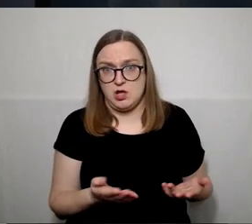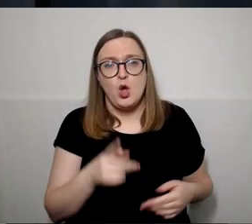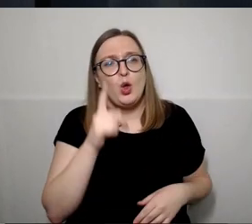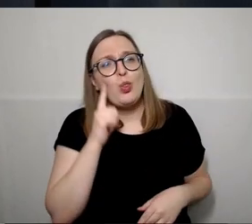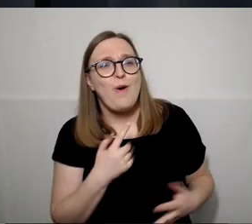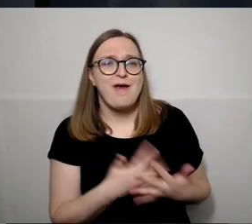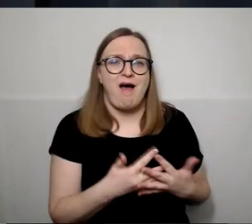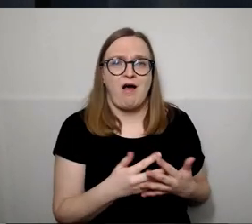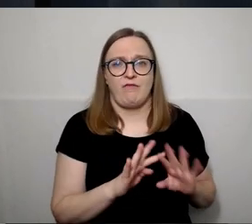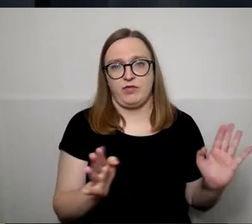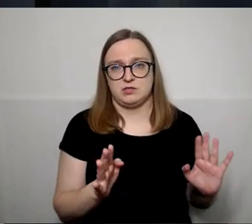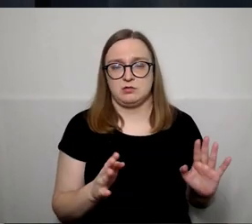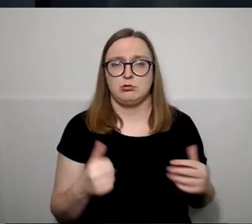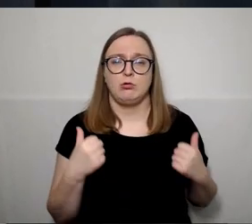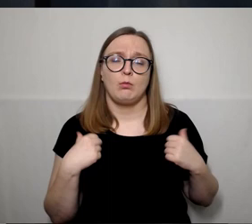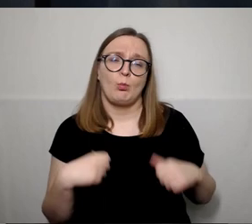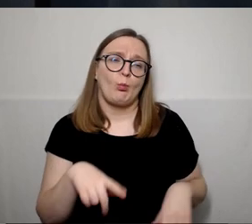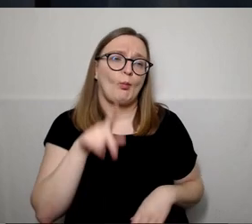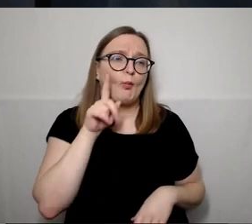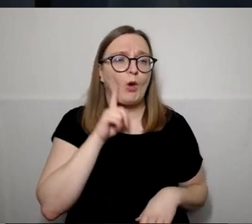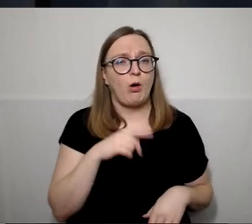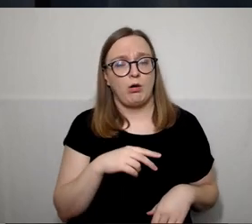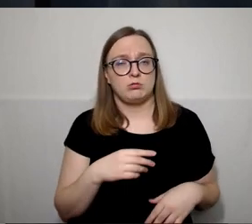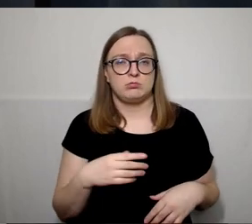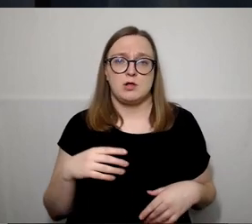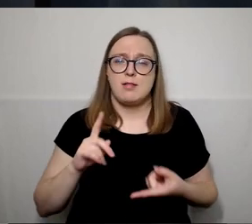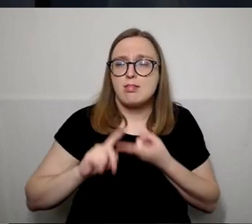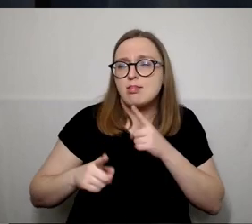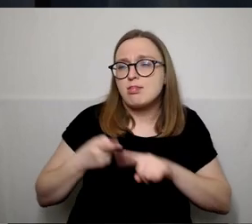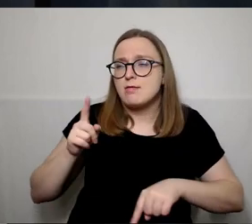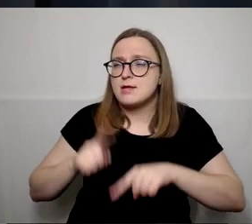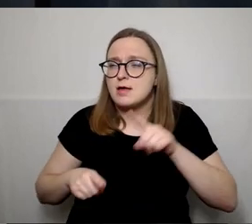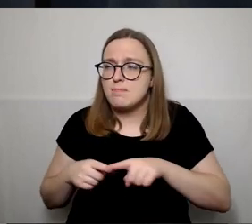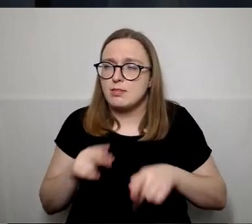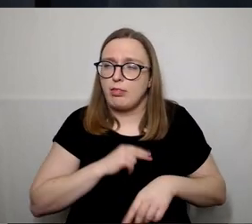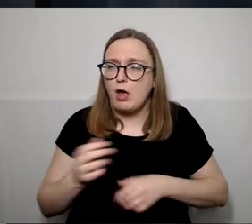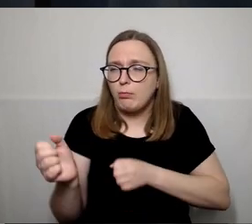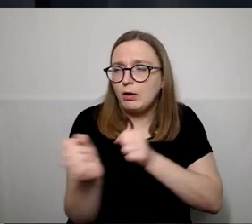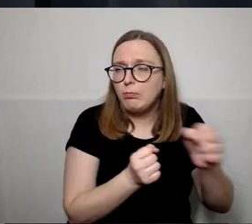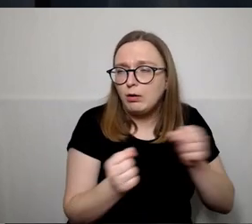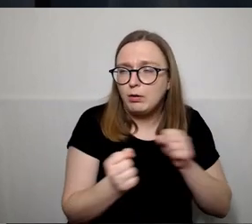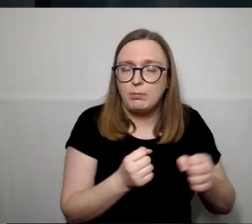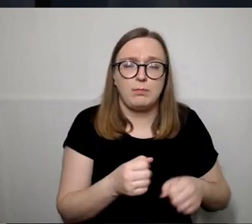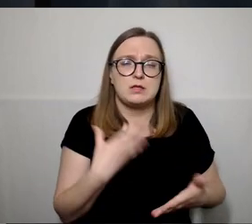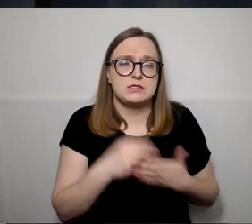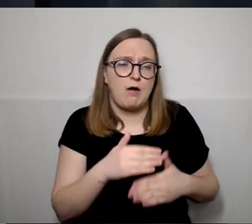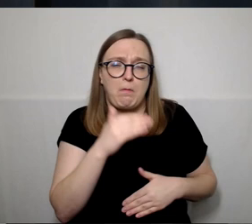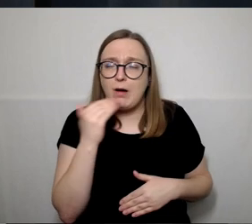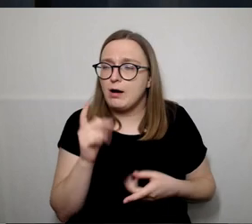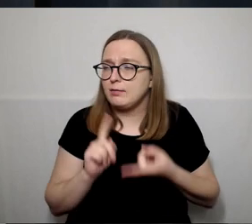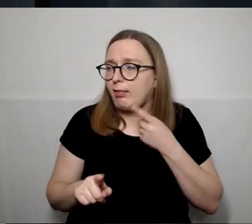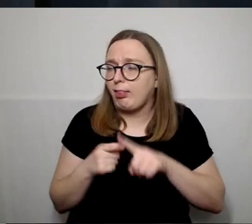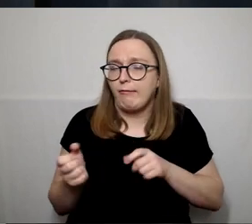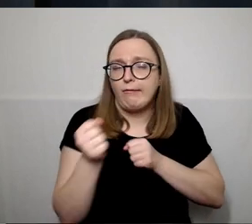užsitikrinęs savo ir savo draugam, giminėms, giminų giminėms, partiečiams, darbo vietas.